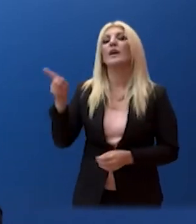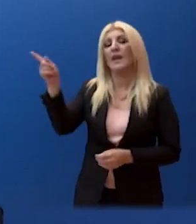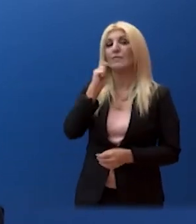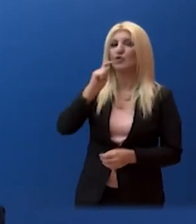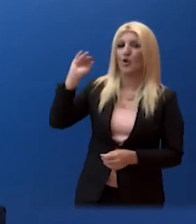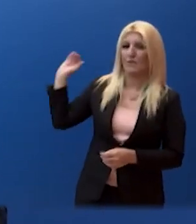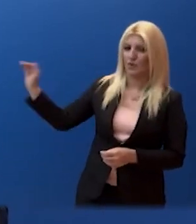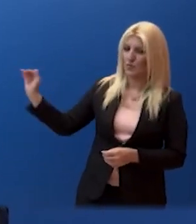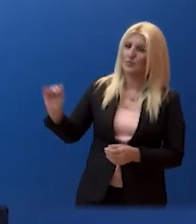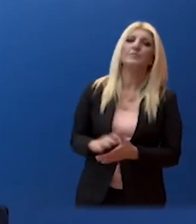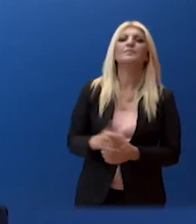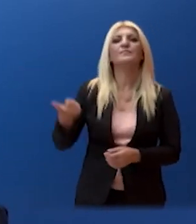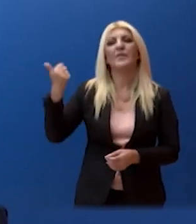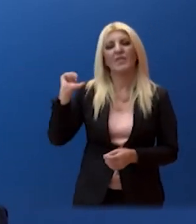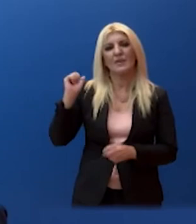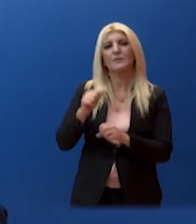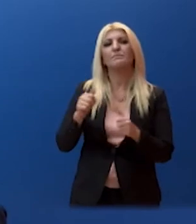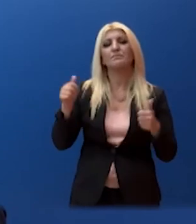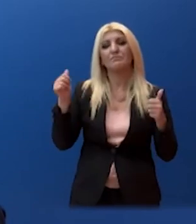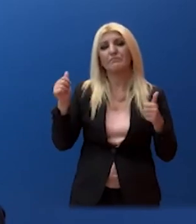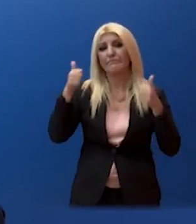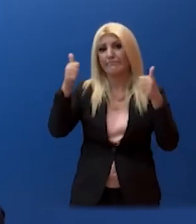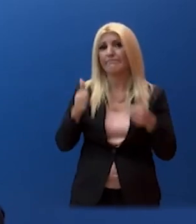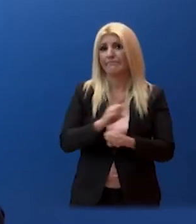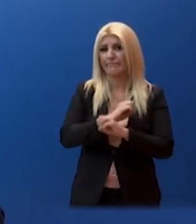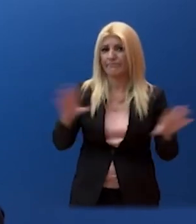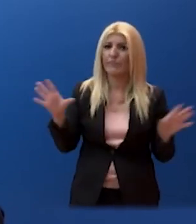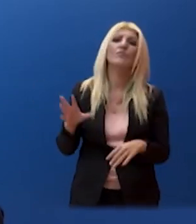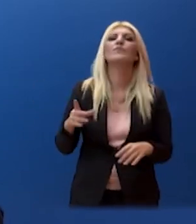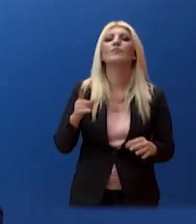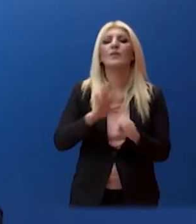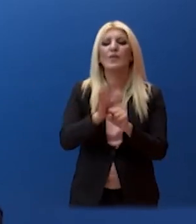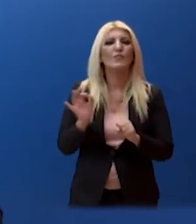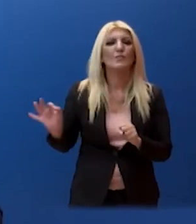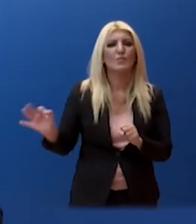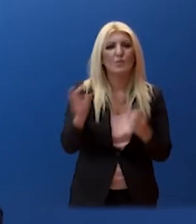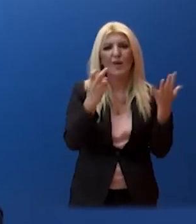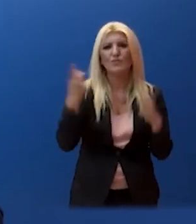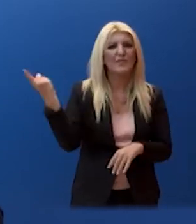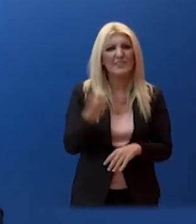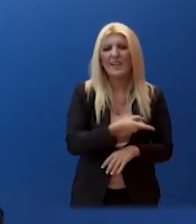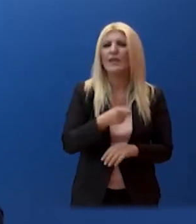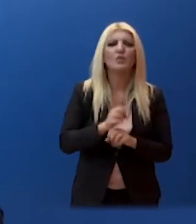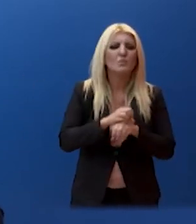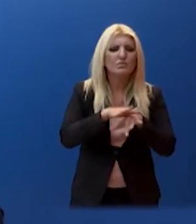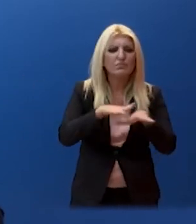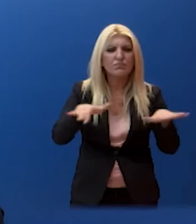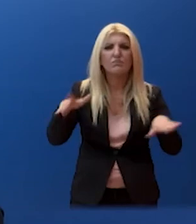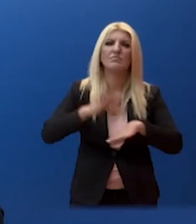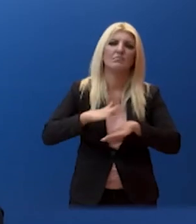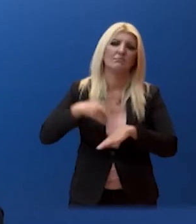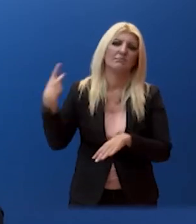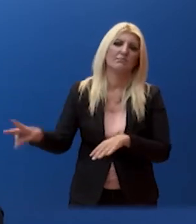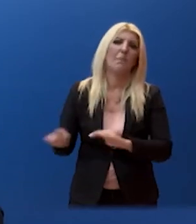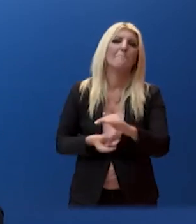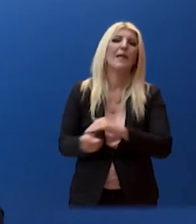με πλέον και στο νομό Αττικής είναι από μετανάστες. Η ερώτηση είναι, θα δοθεί κάποια